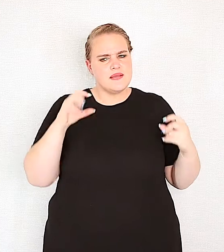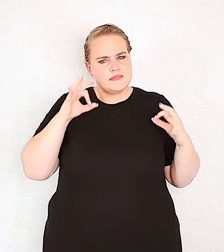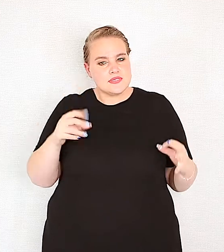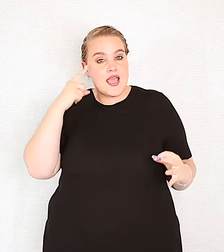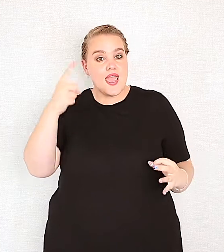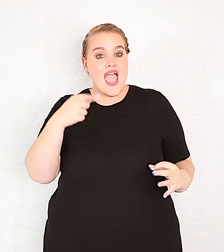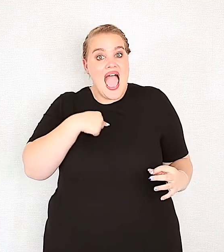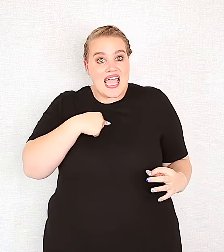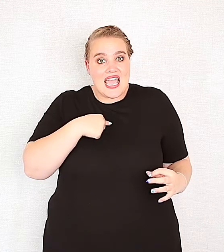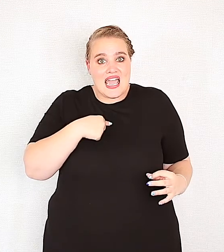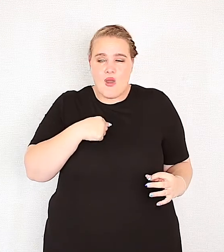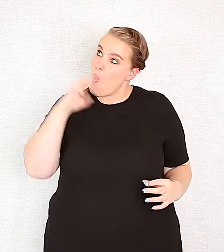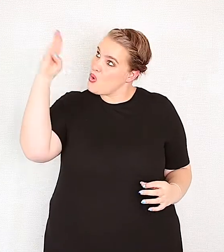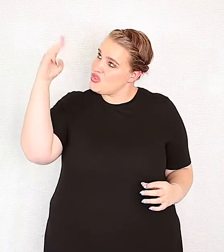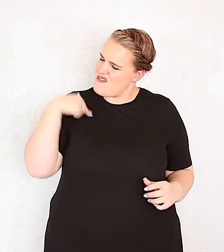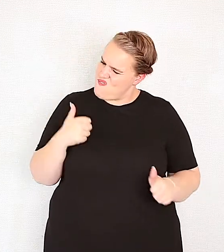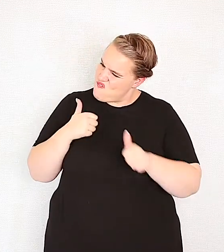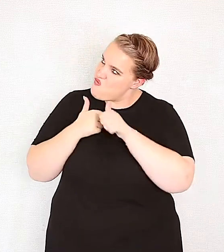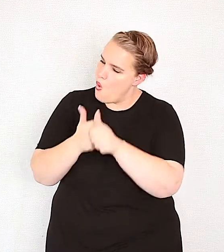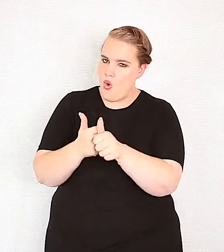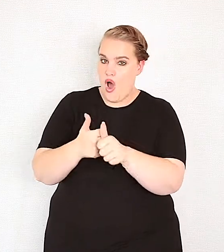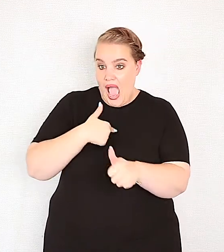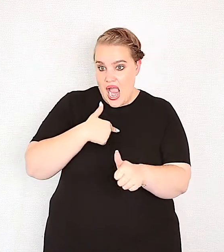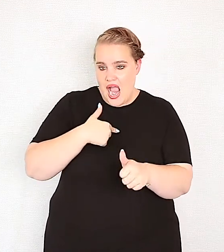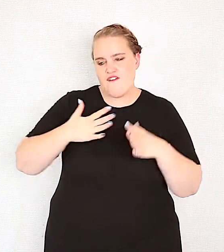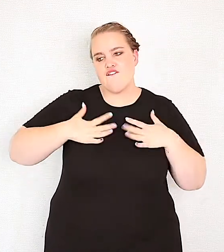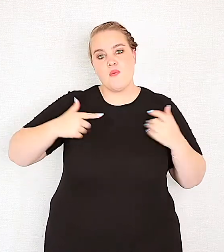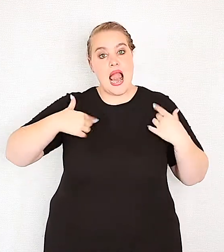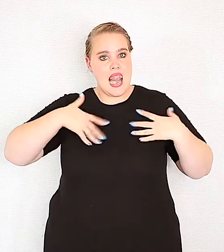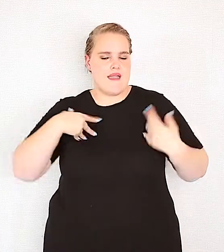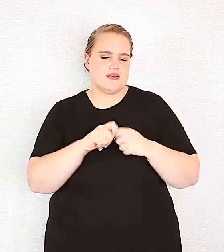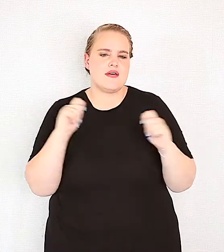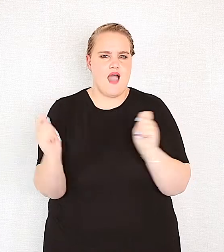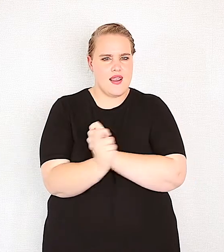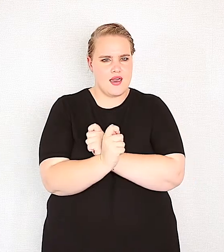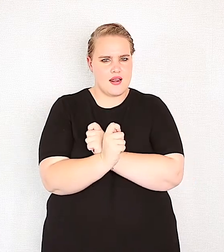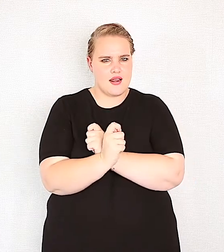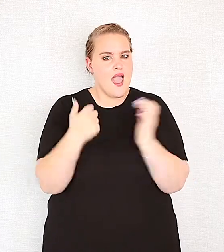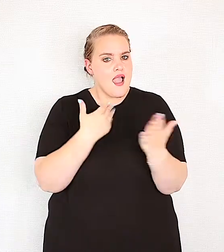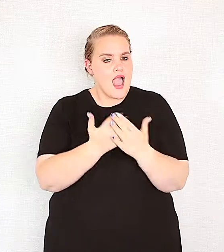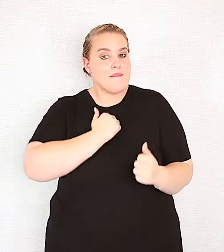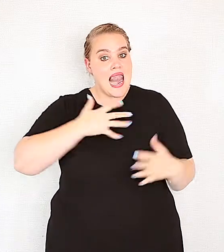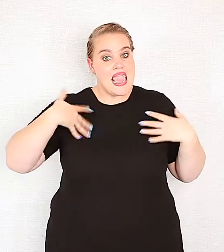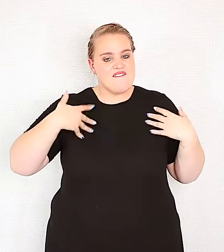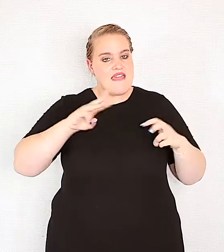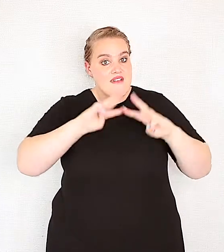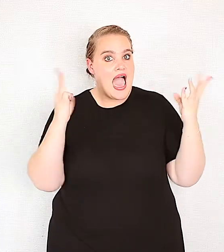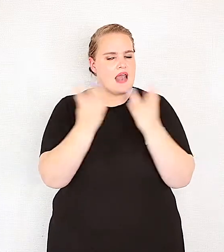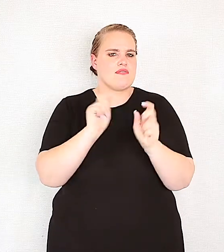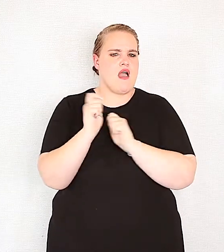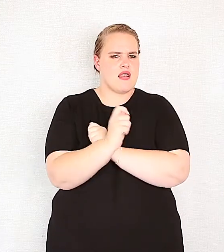waagmoede uit, wat sê, dis die God wie ek dien, dis die God wie ek volg en dan begin ek anders lewe, ander uitkijk op die lewe, en op my lewe, en op die wereld,